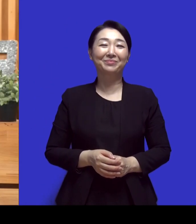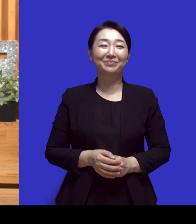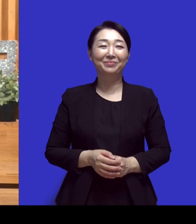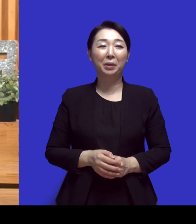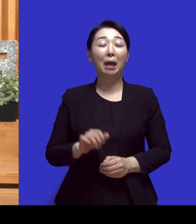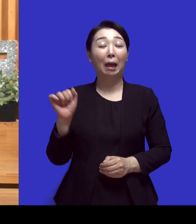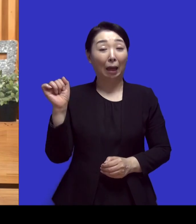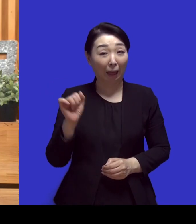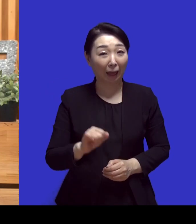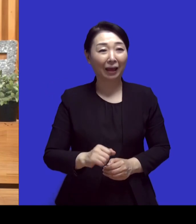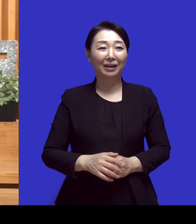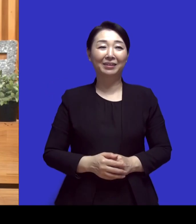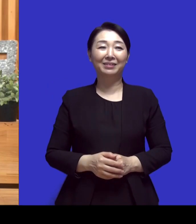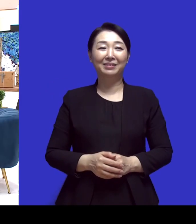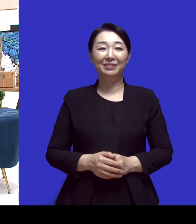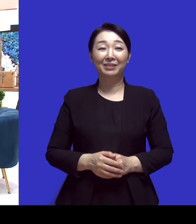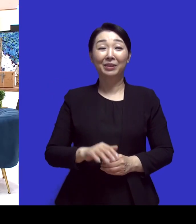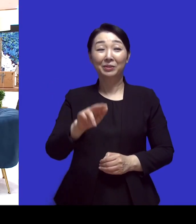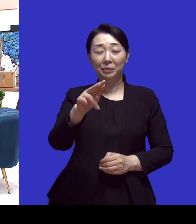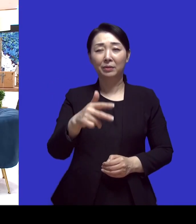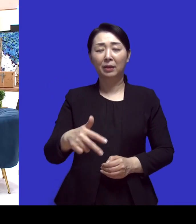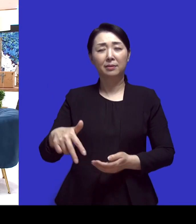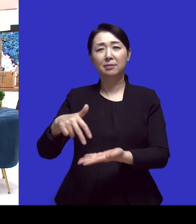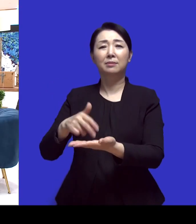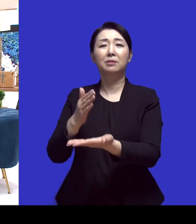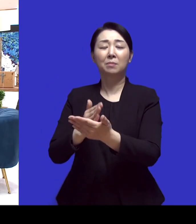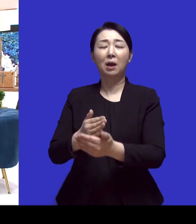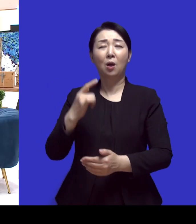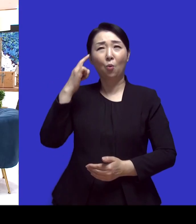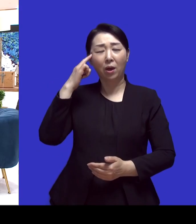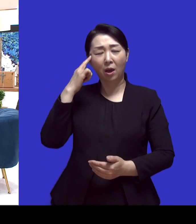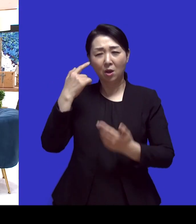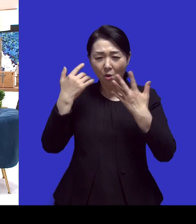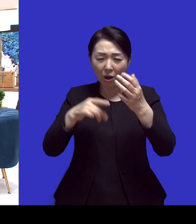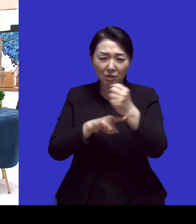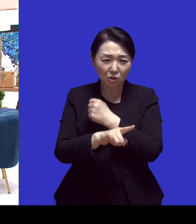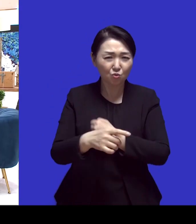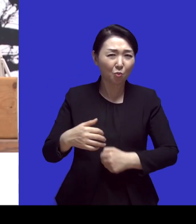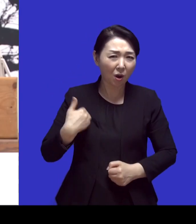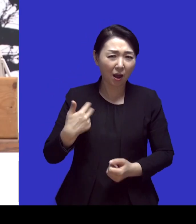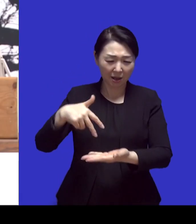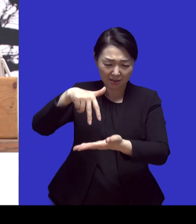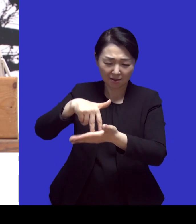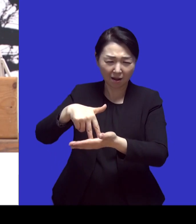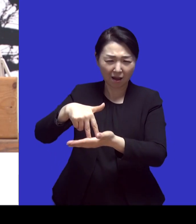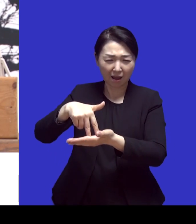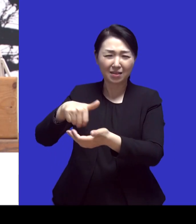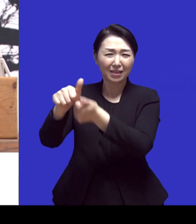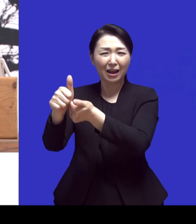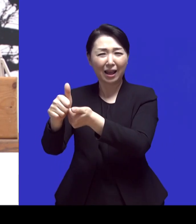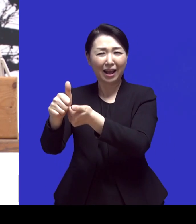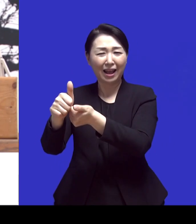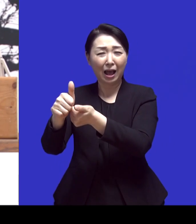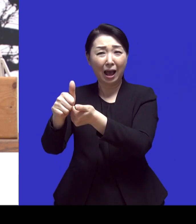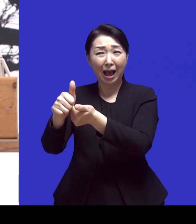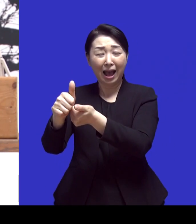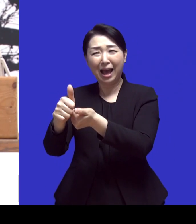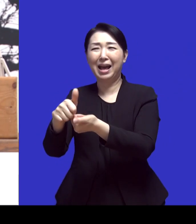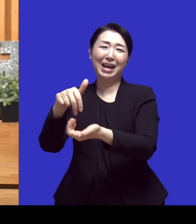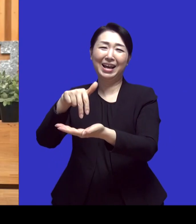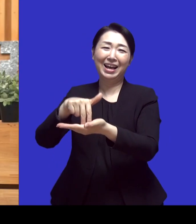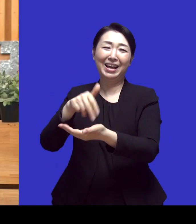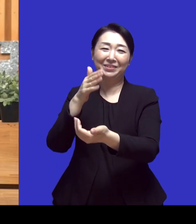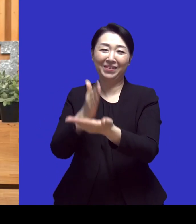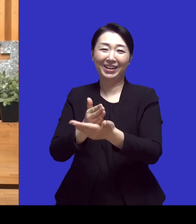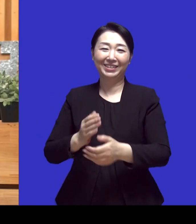친구들 일어서 있을 때 일어나지 마세요 하하하하 정확하게 이유를 모르면 따라 일어나지 마세요 하하하하 근데 어떻습니까